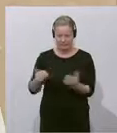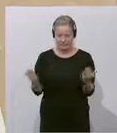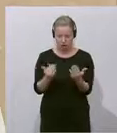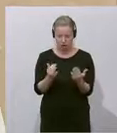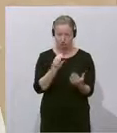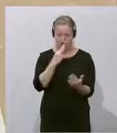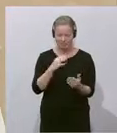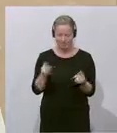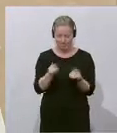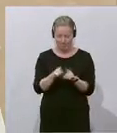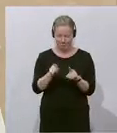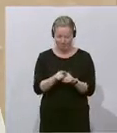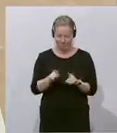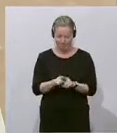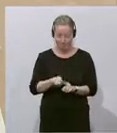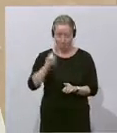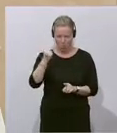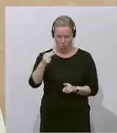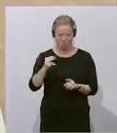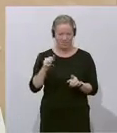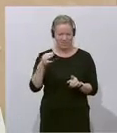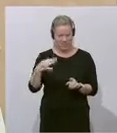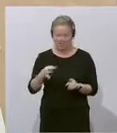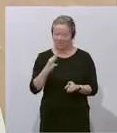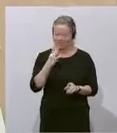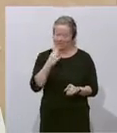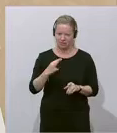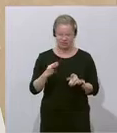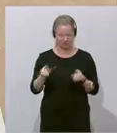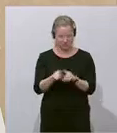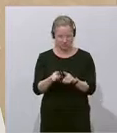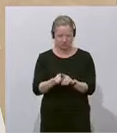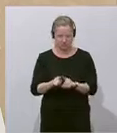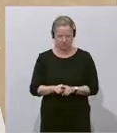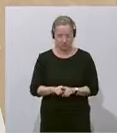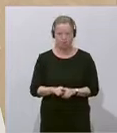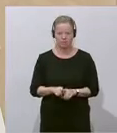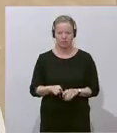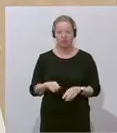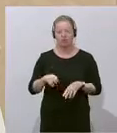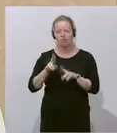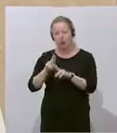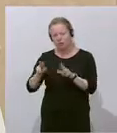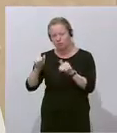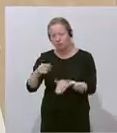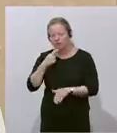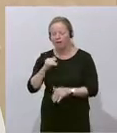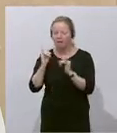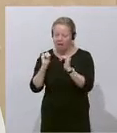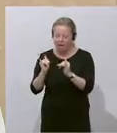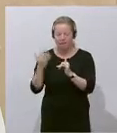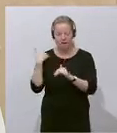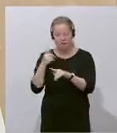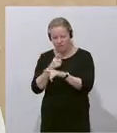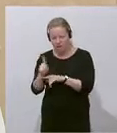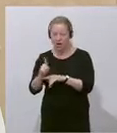für Euro, Cent für Cent überein. Wir müssen, und dann geht der ganze Film wieder los, ja, wir haben da einen Fehler gemacht und wir entschuldigen